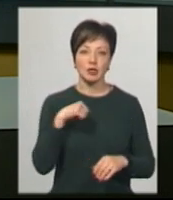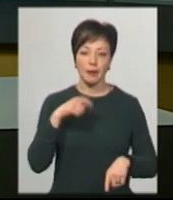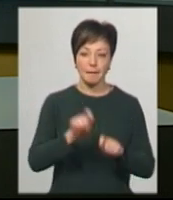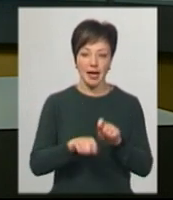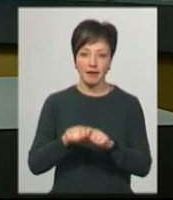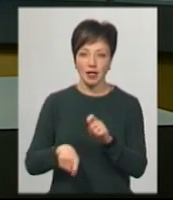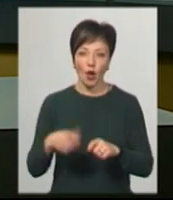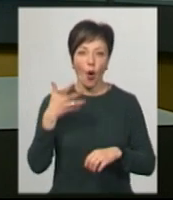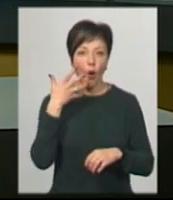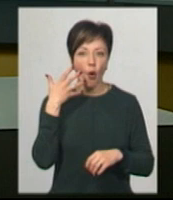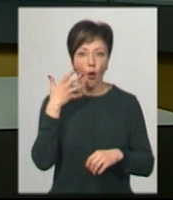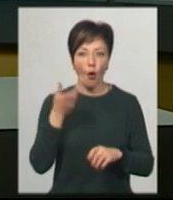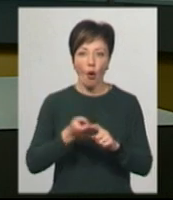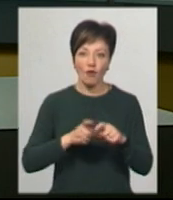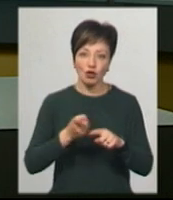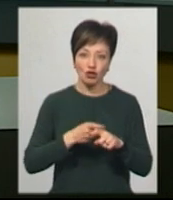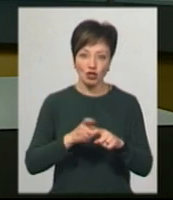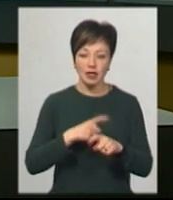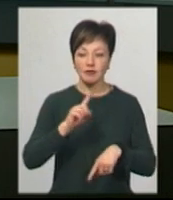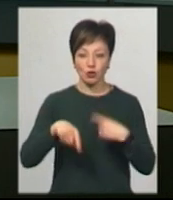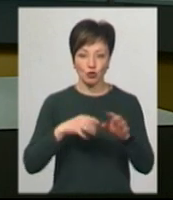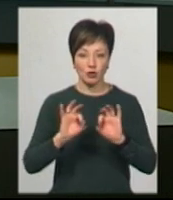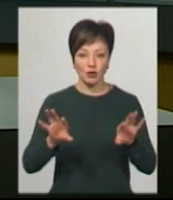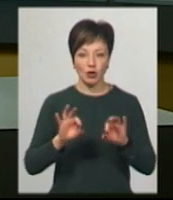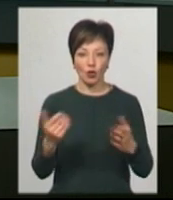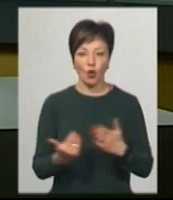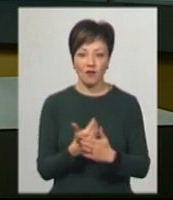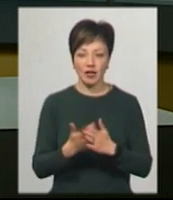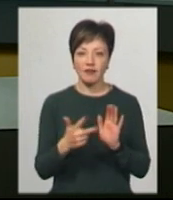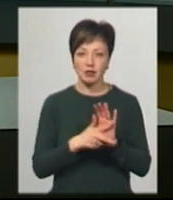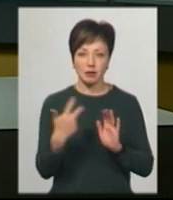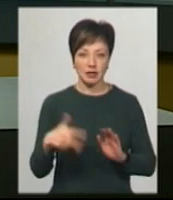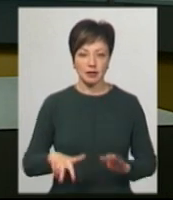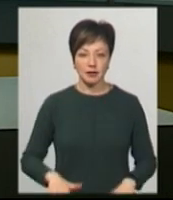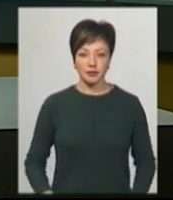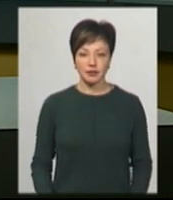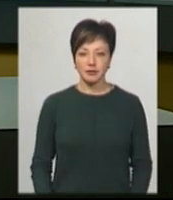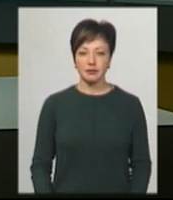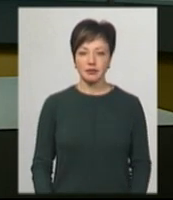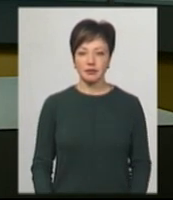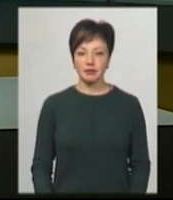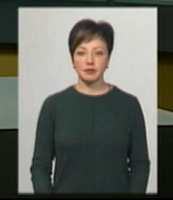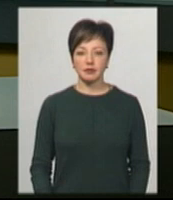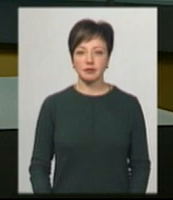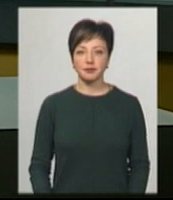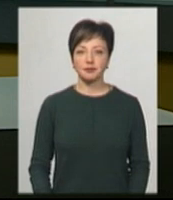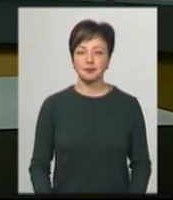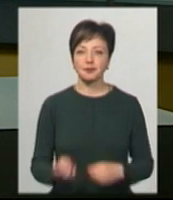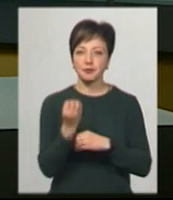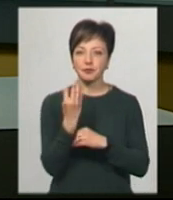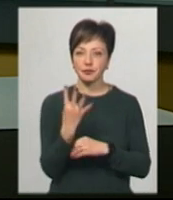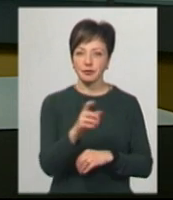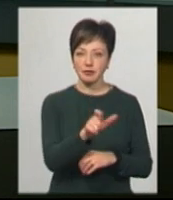перевірити овочі, дізнаєтеся у нашому наступному випуску новин о 20.30. 14